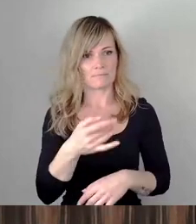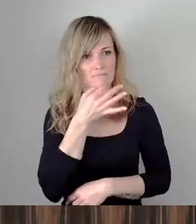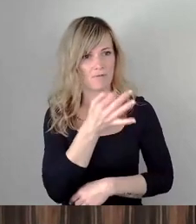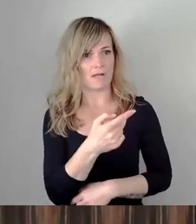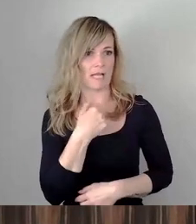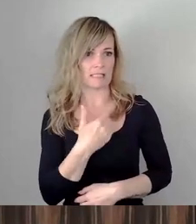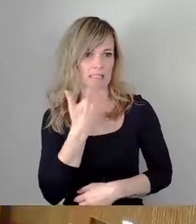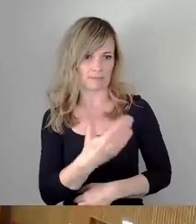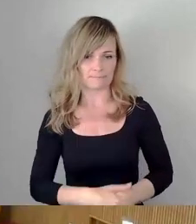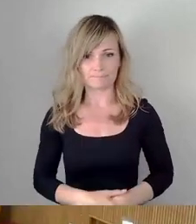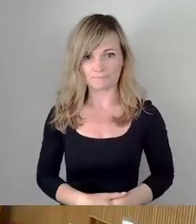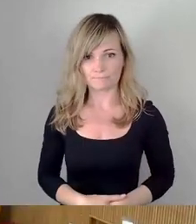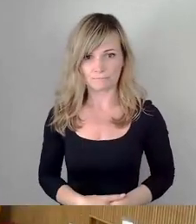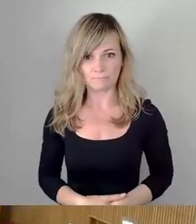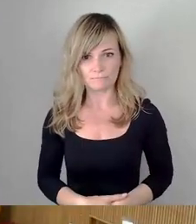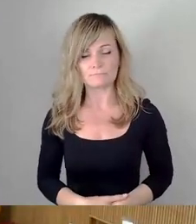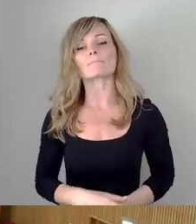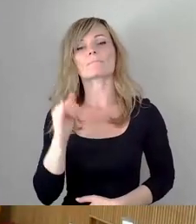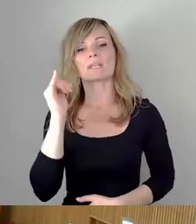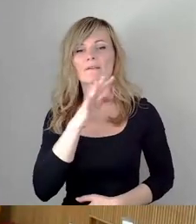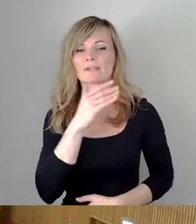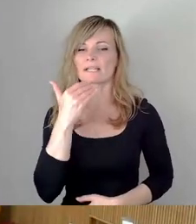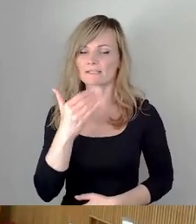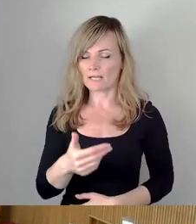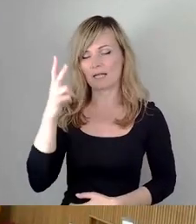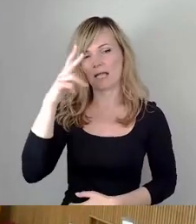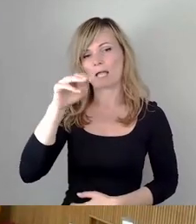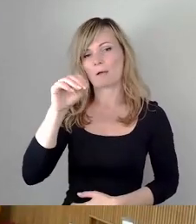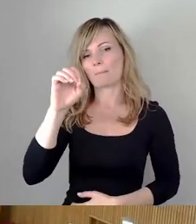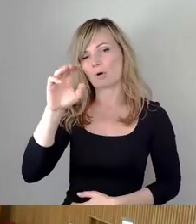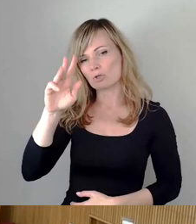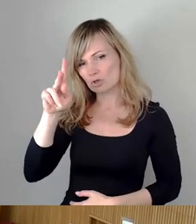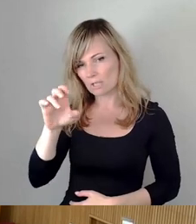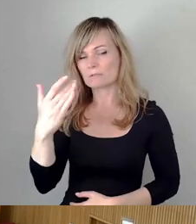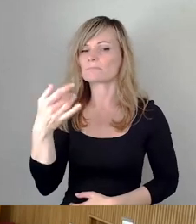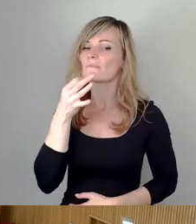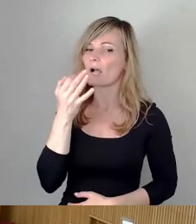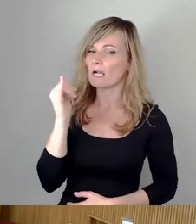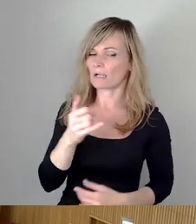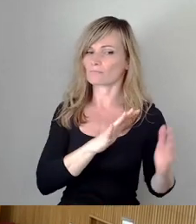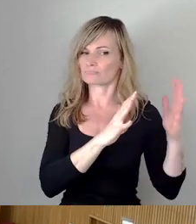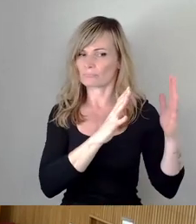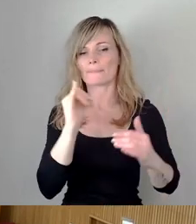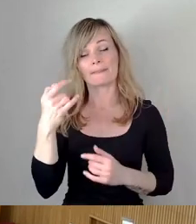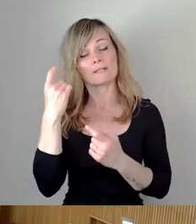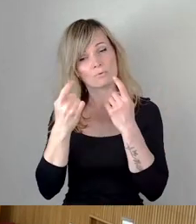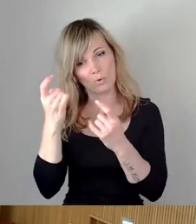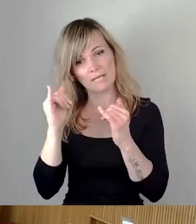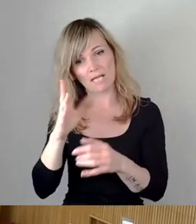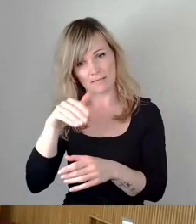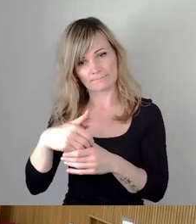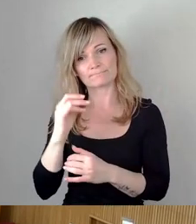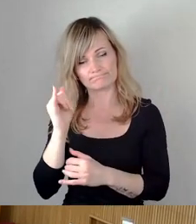Dank. Ja, vielen Dank, Herr Moschke, für einmal die Frage, die Sie gestellt haben und natürlich die Sorge, die Sie da umtreibt.